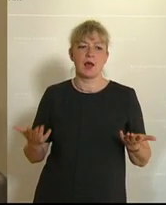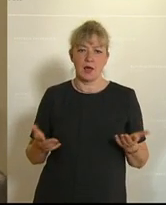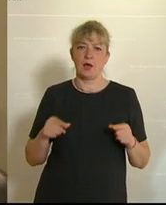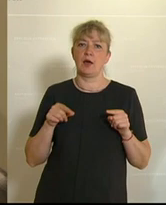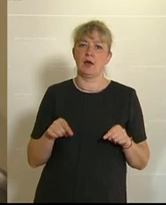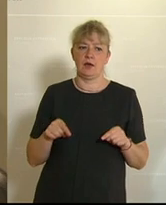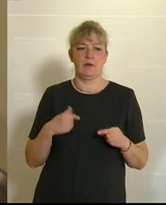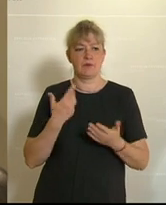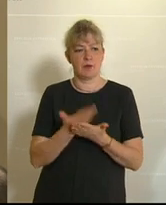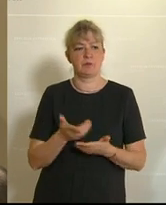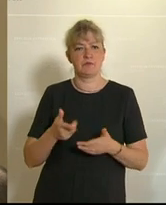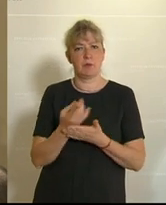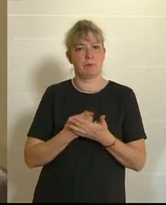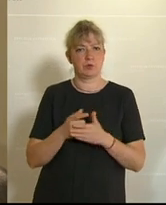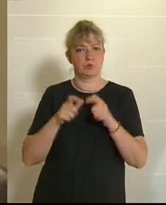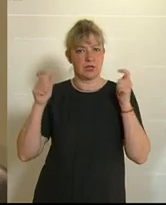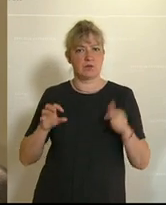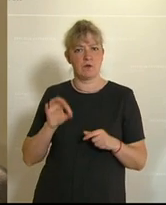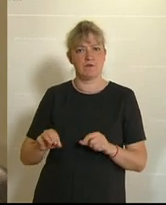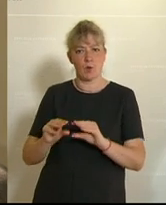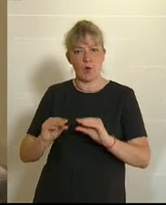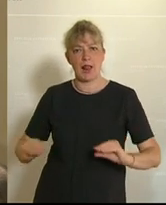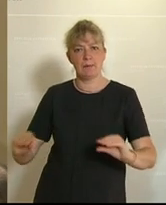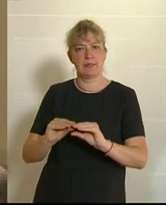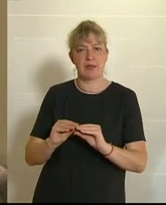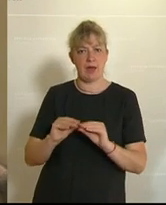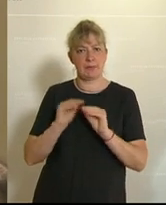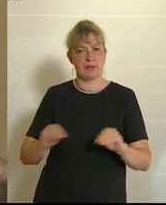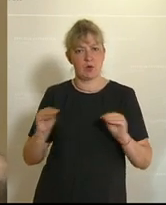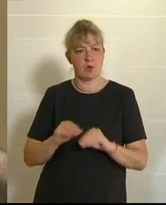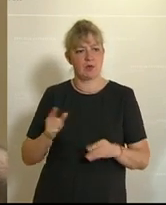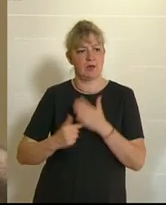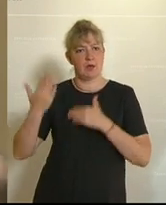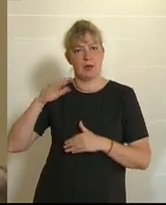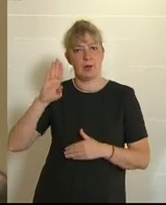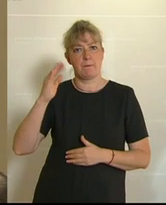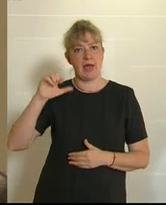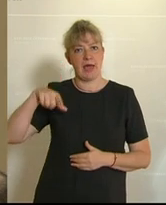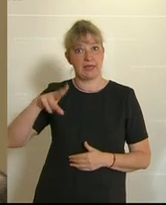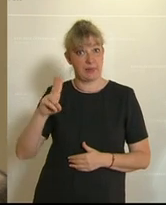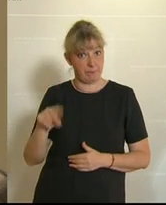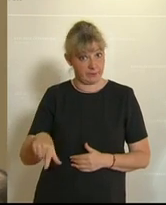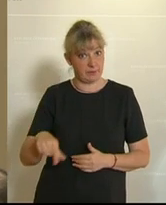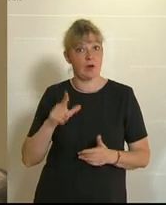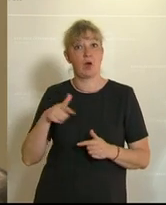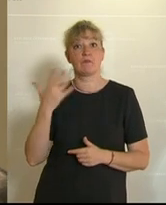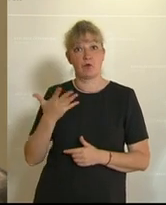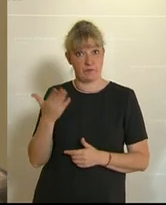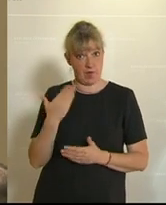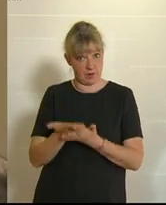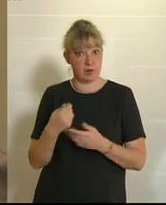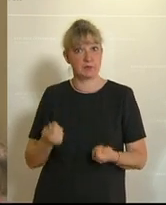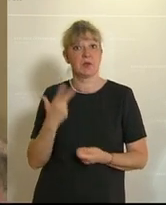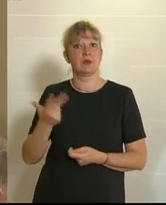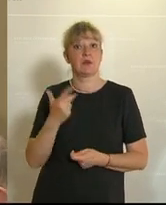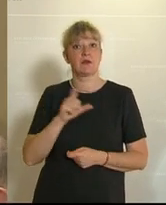in den Bildungsanstalten für Elementarpädagogik, eben als Parkip, die Fünfjährige und wir bilden aus